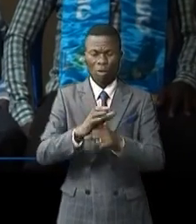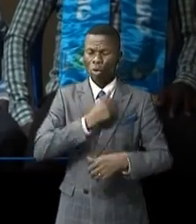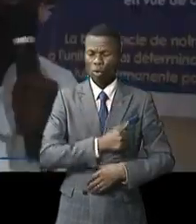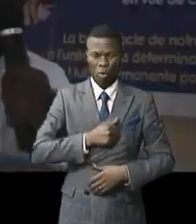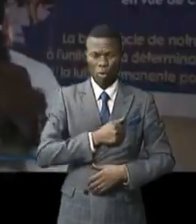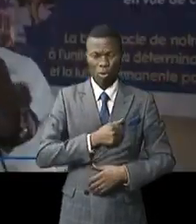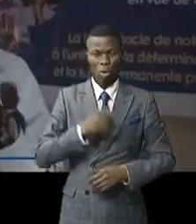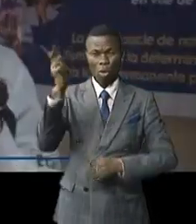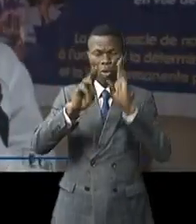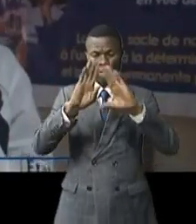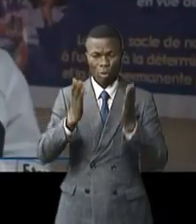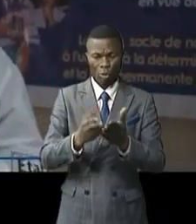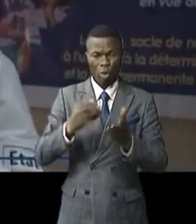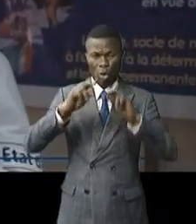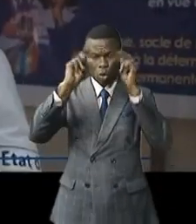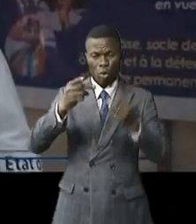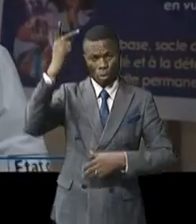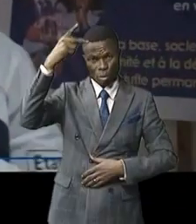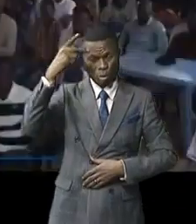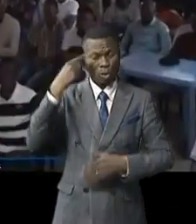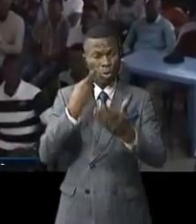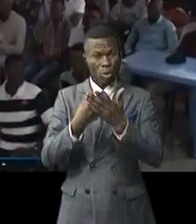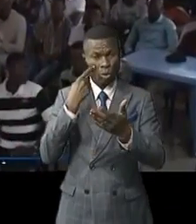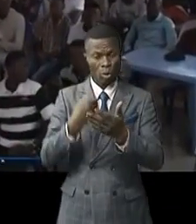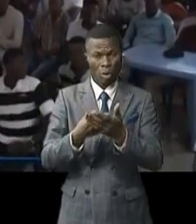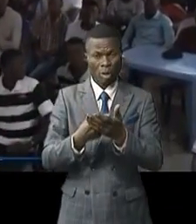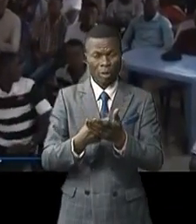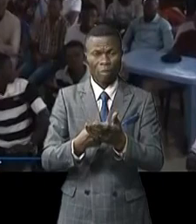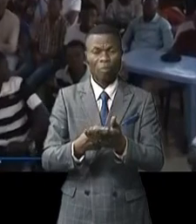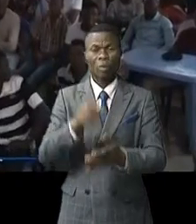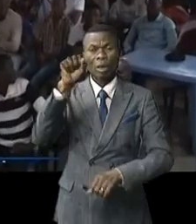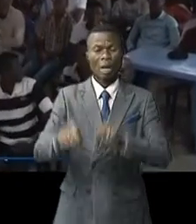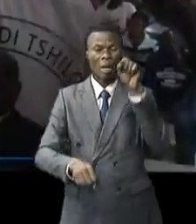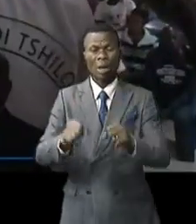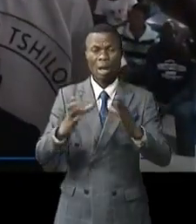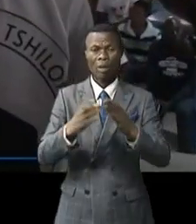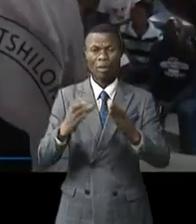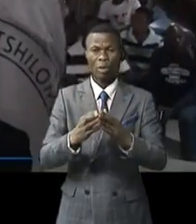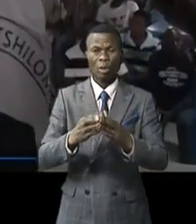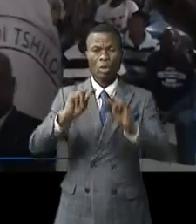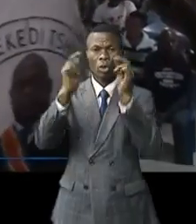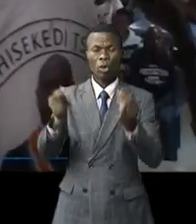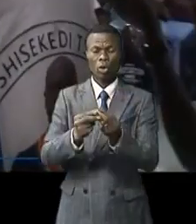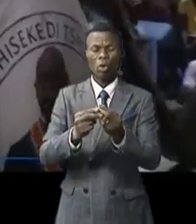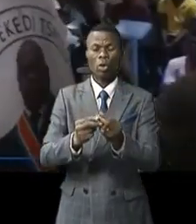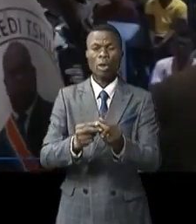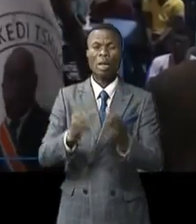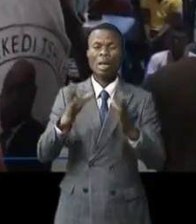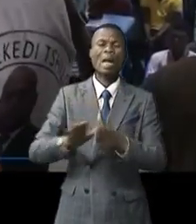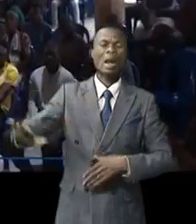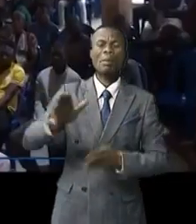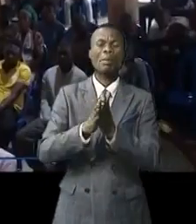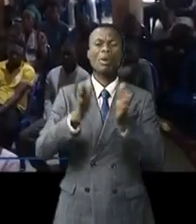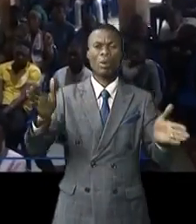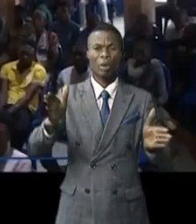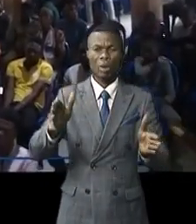que ces combattants du parti présidentiel constatent la fameuse marche annoncée avec pompe par les blocs patriotiques sur l'étendue du